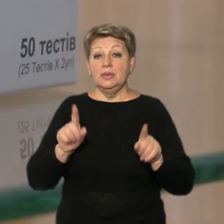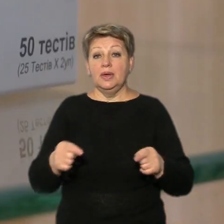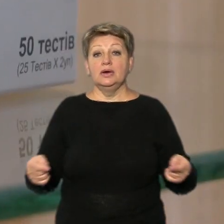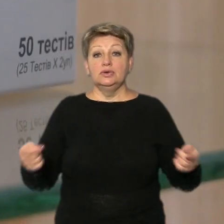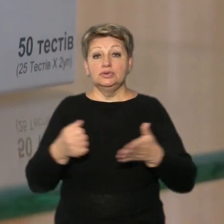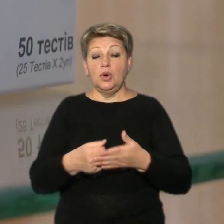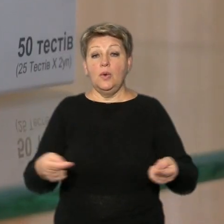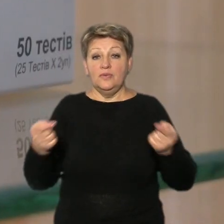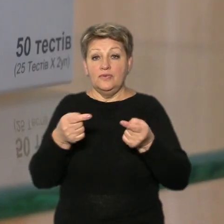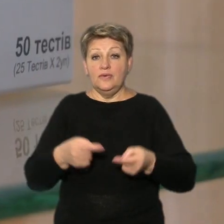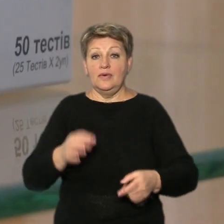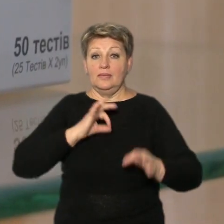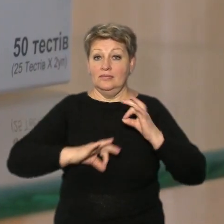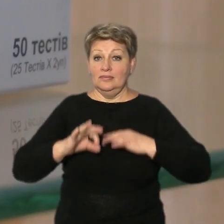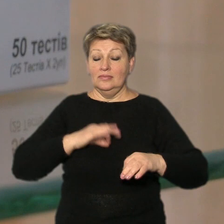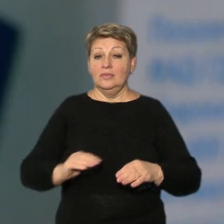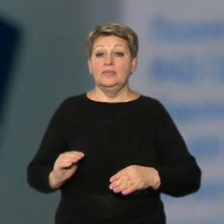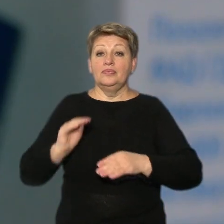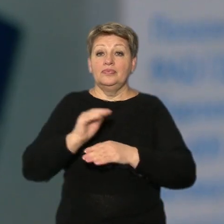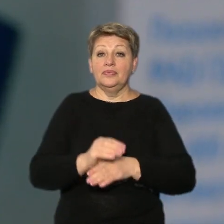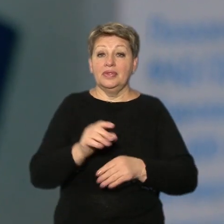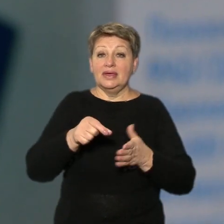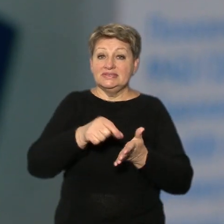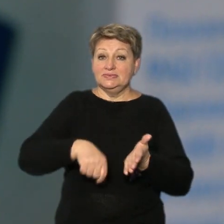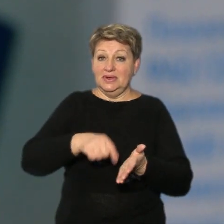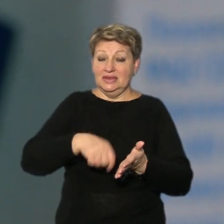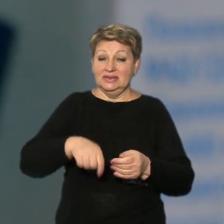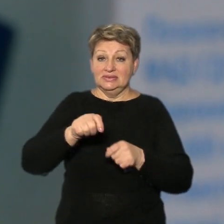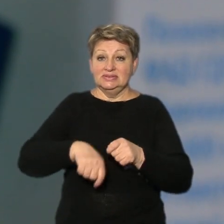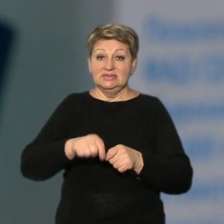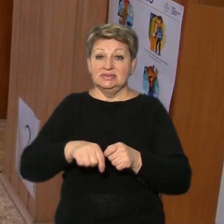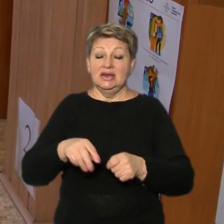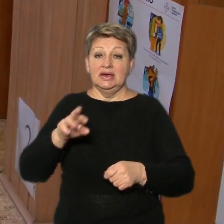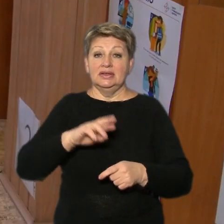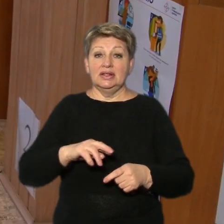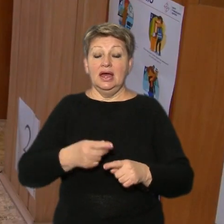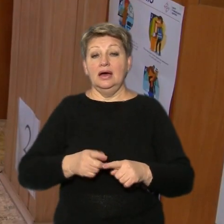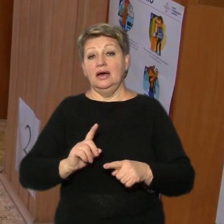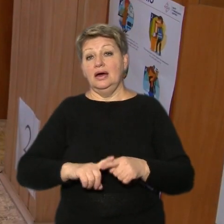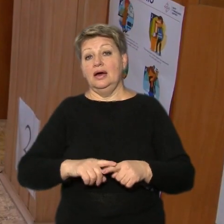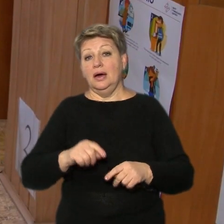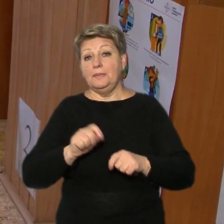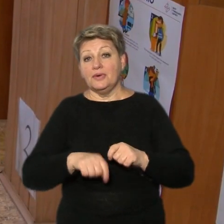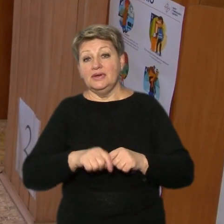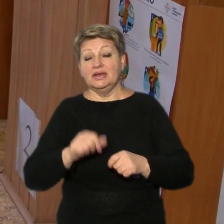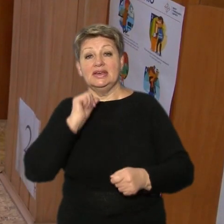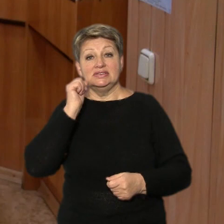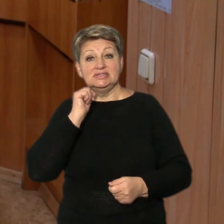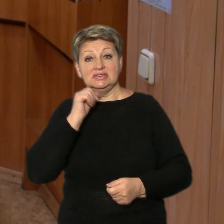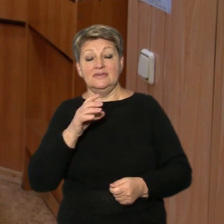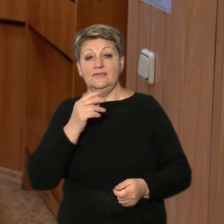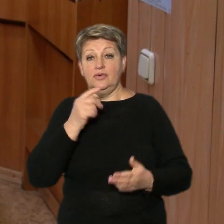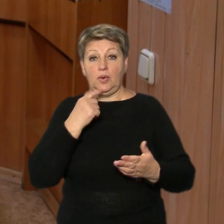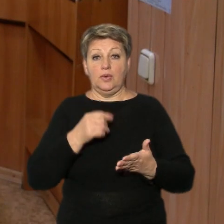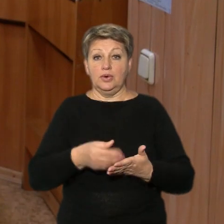переліку ліків цьогоріч додалися і тест смужки для глюкометрів, розповідає завідувачка однієї із аптечних мереж Наталія Гуркун.